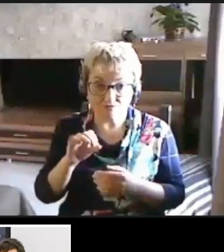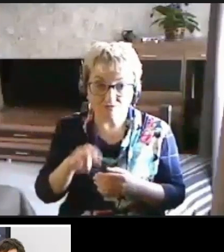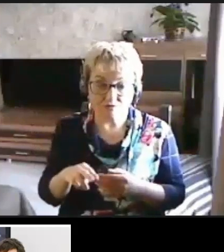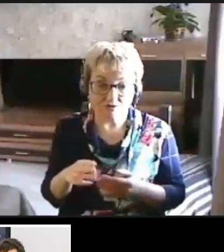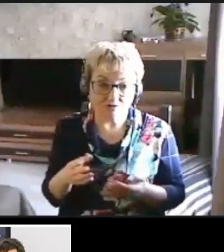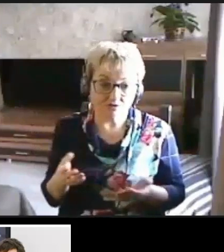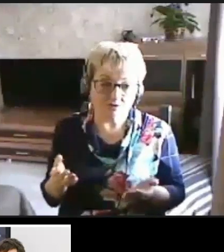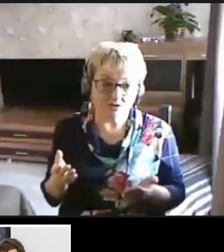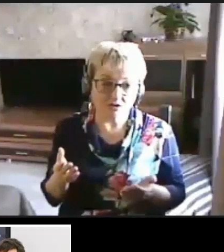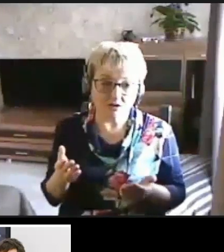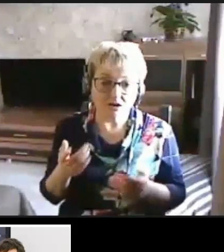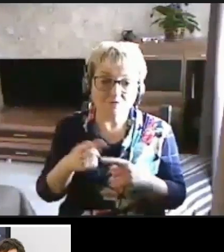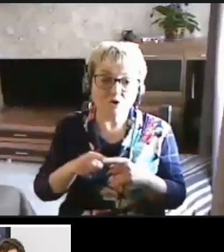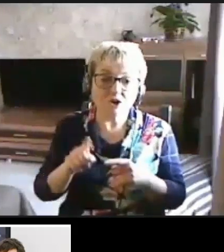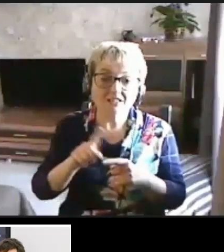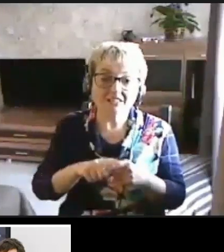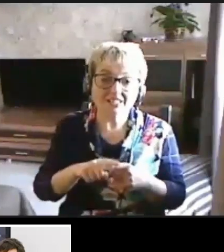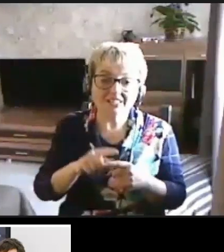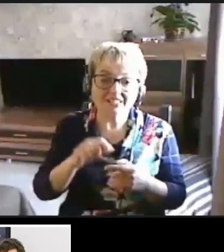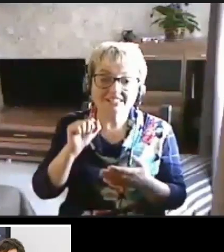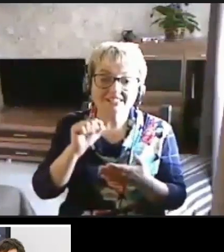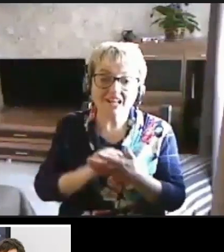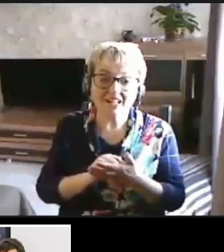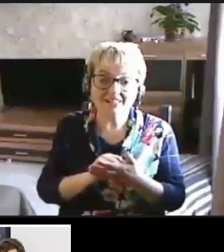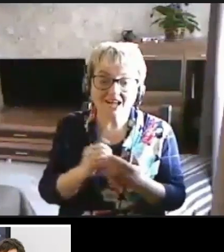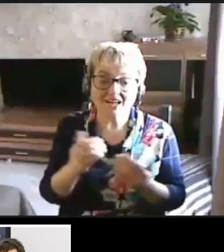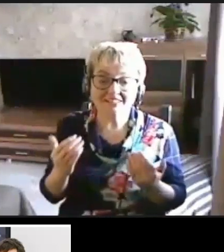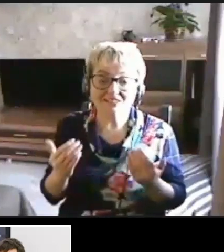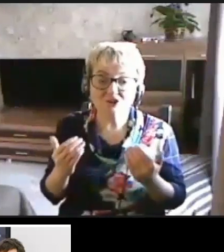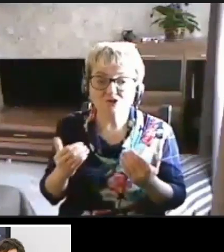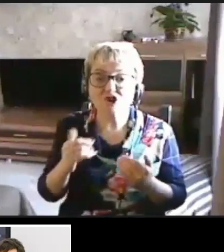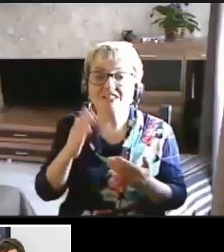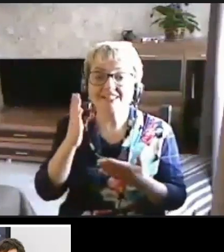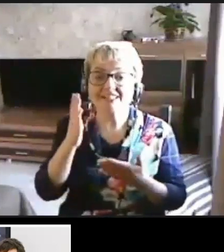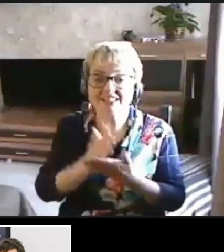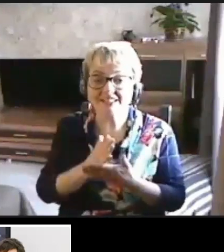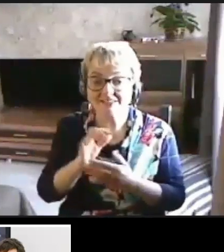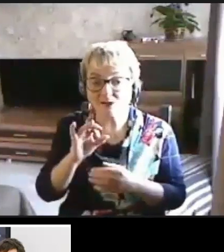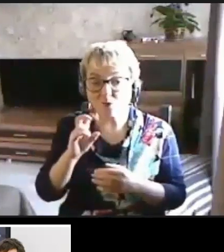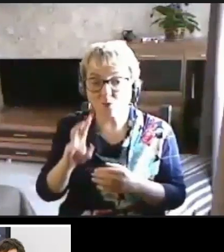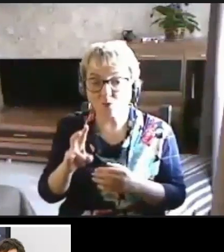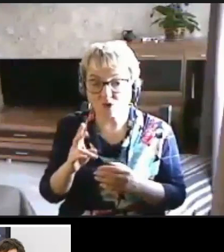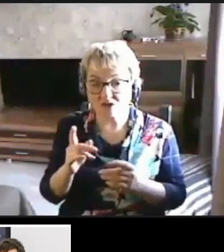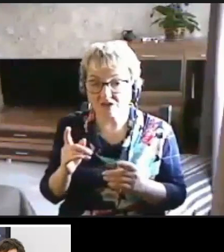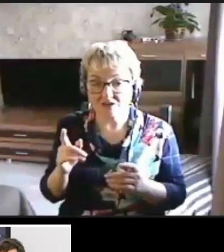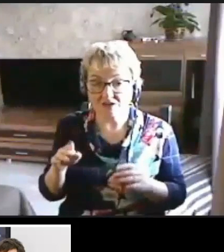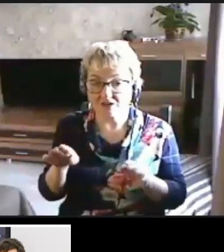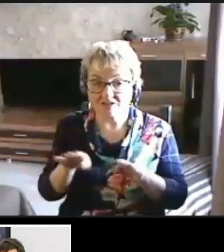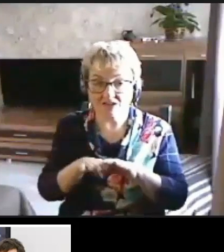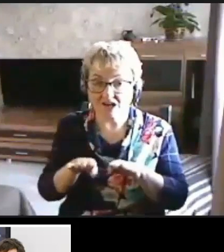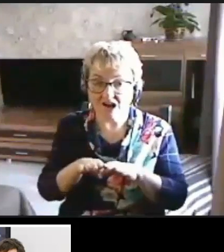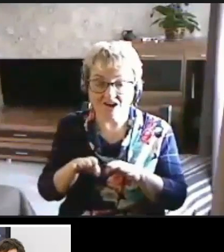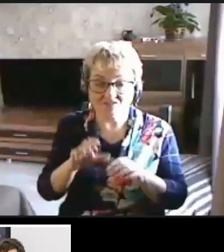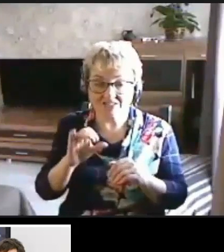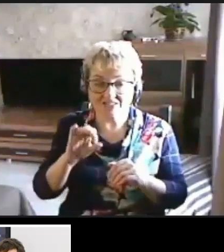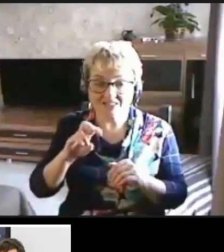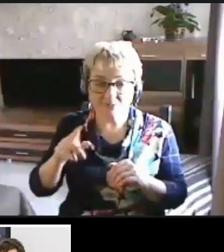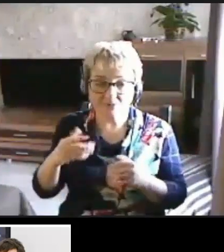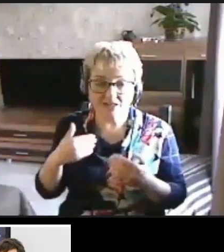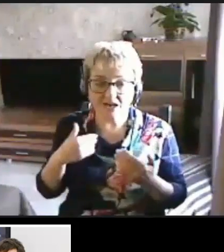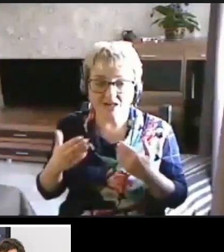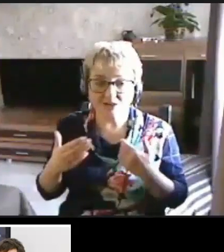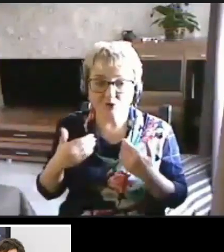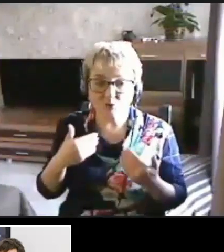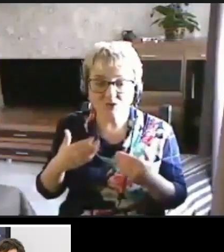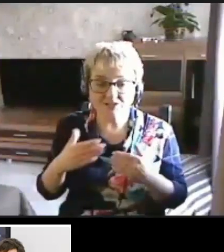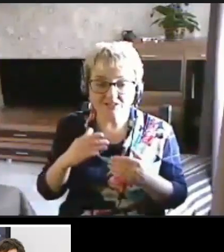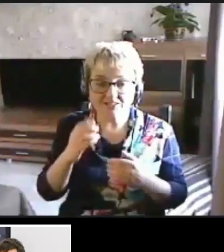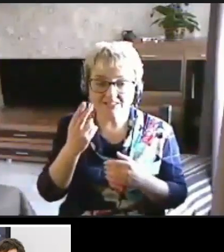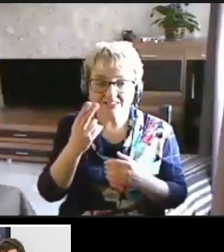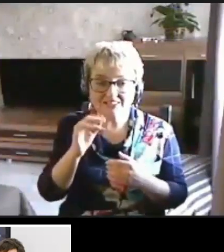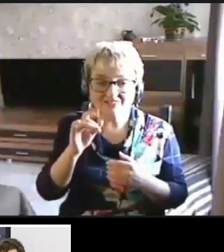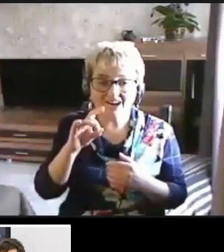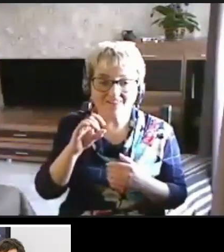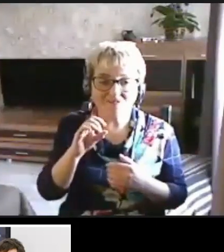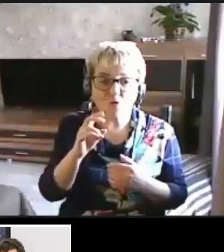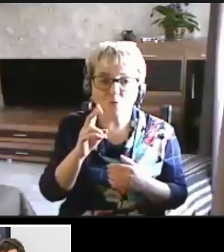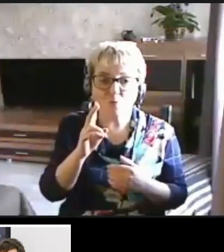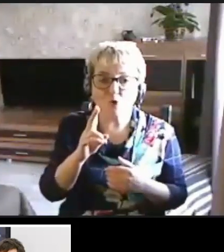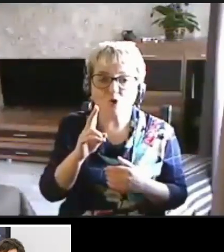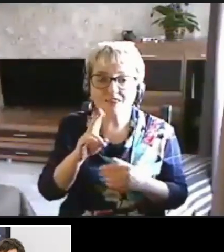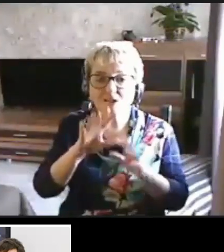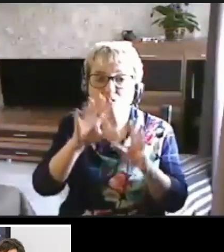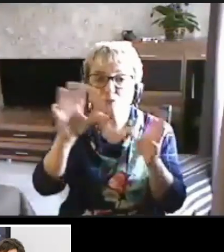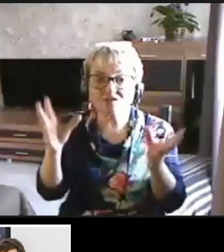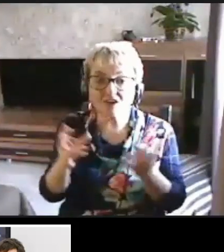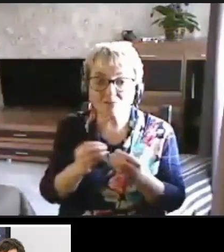То есть вот этот стандарт сейчас есть, и он в равной степени этот стандарт относится к цифровому контенту